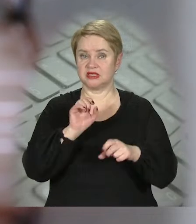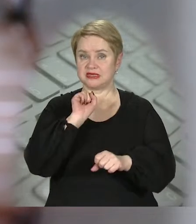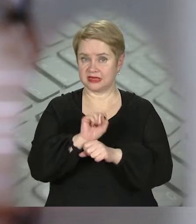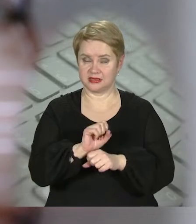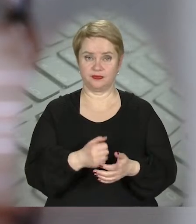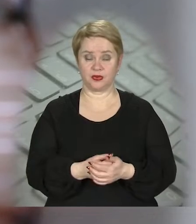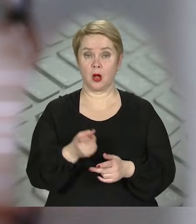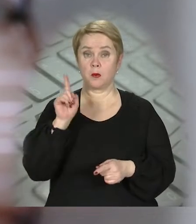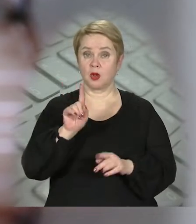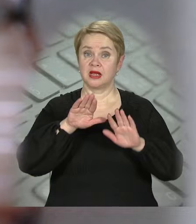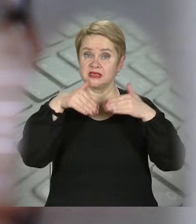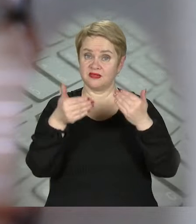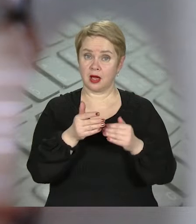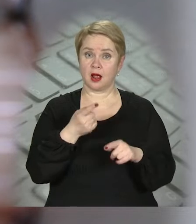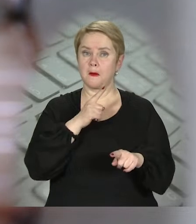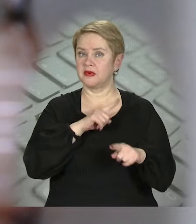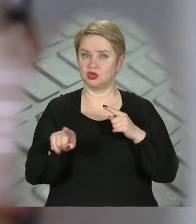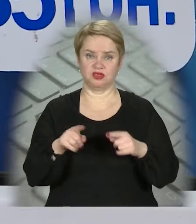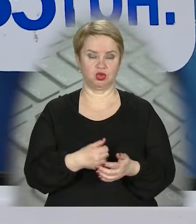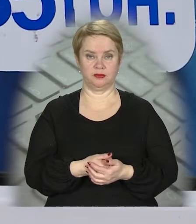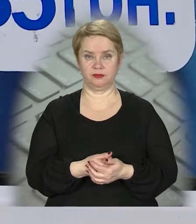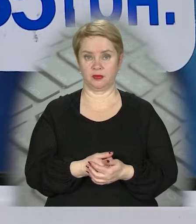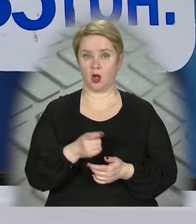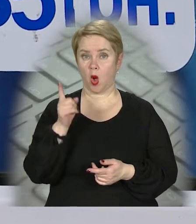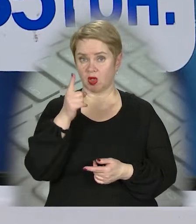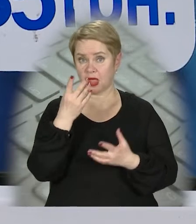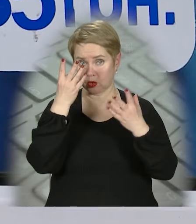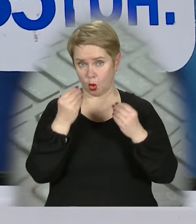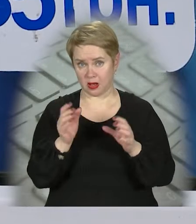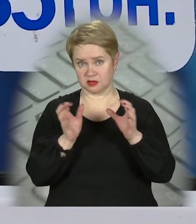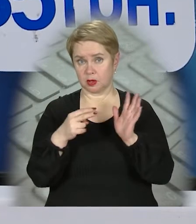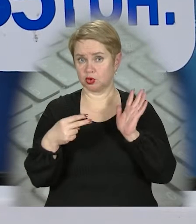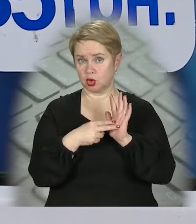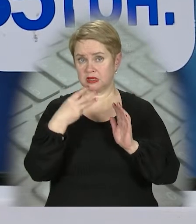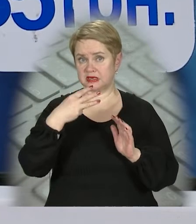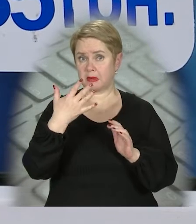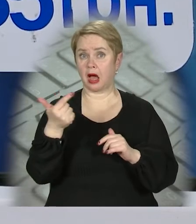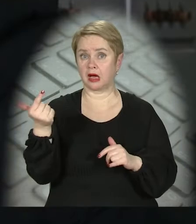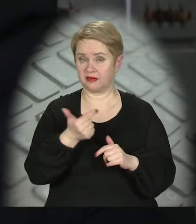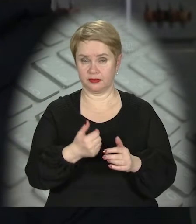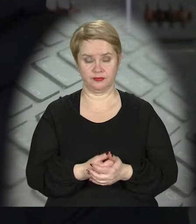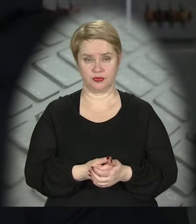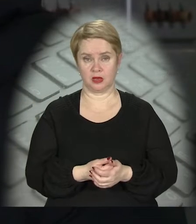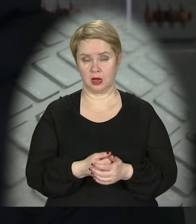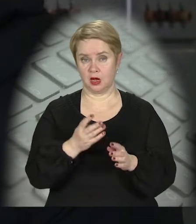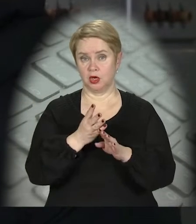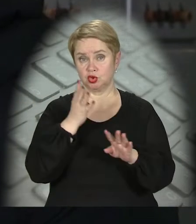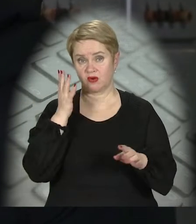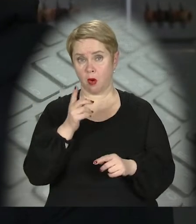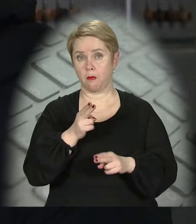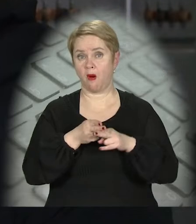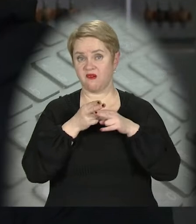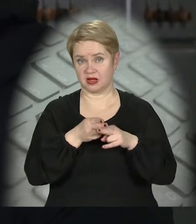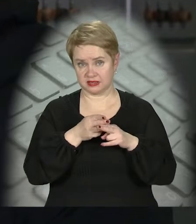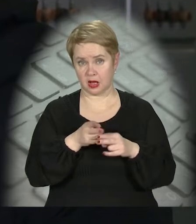станції. Проте звертатись радять якомога швидше. Одна доба зберігання коштує 35 гривень. Черговий по вокзалу